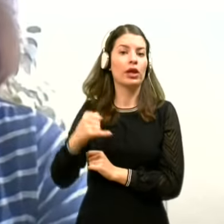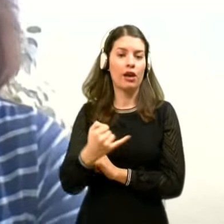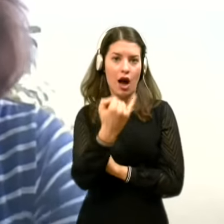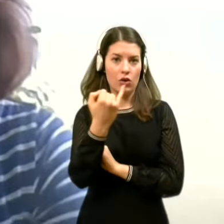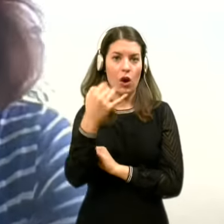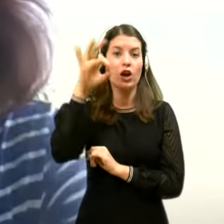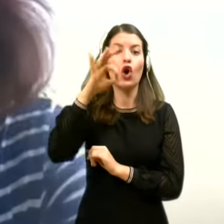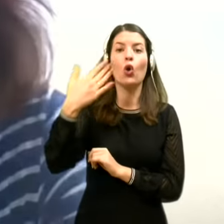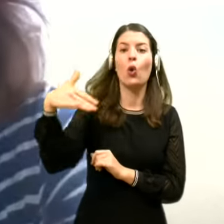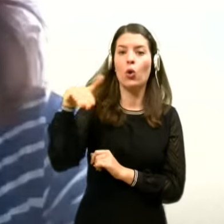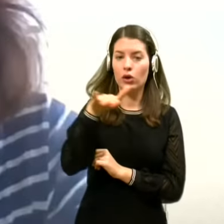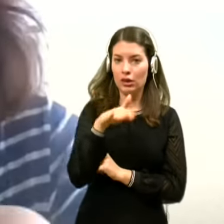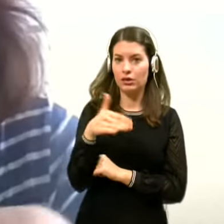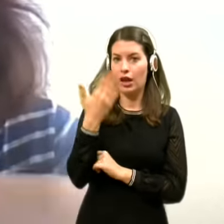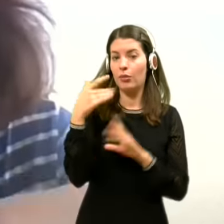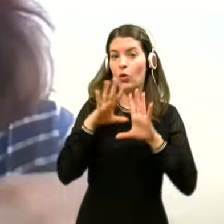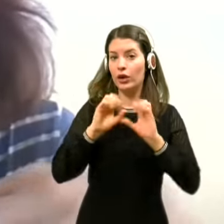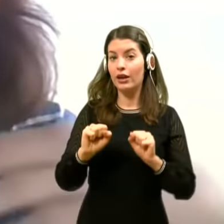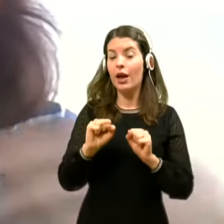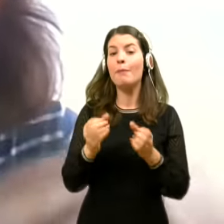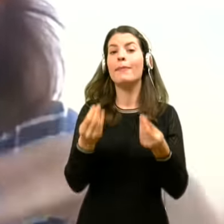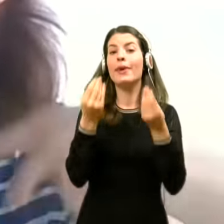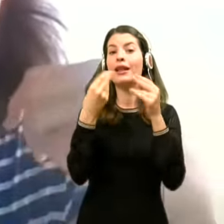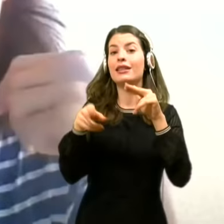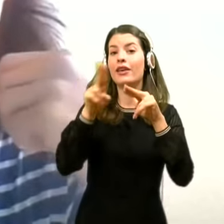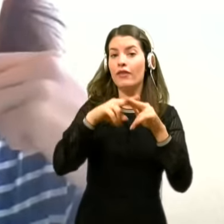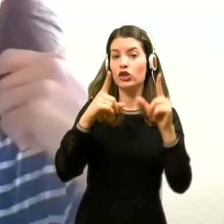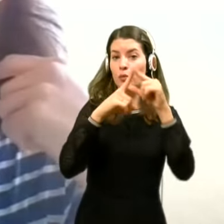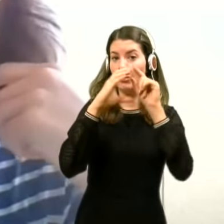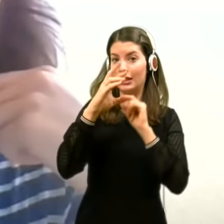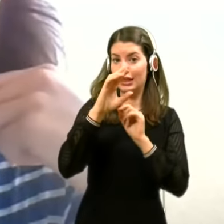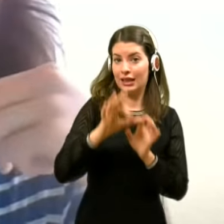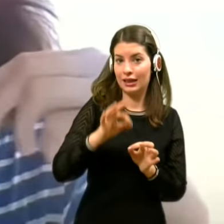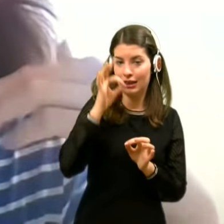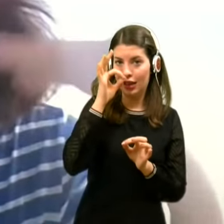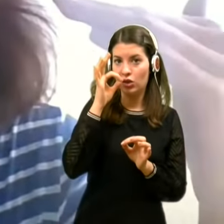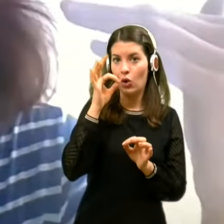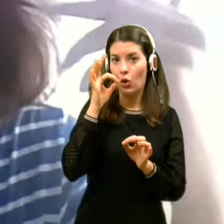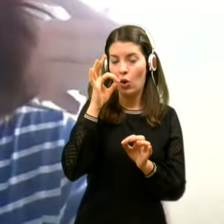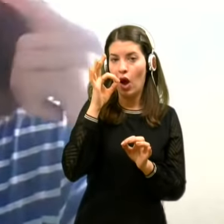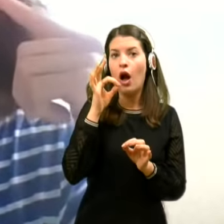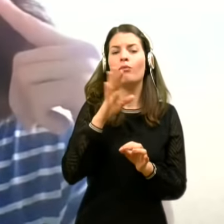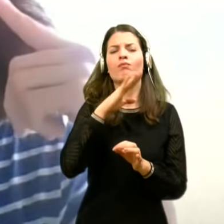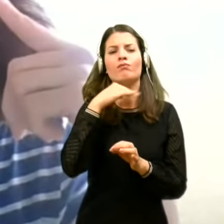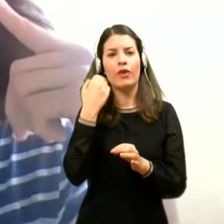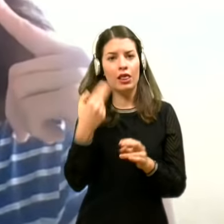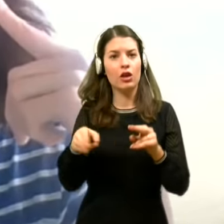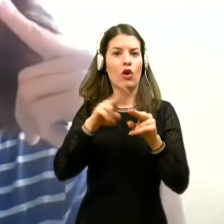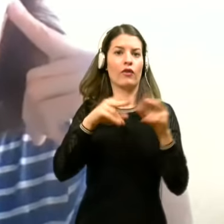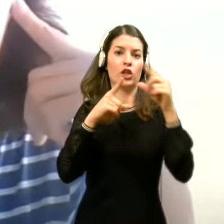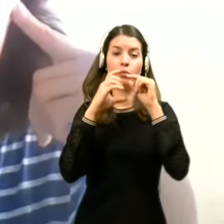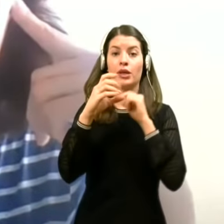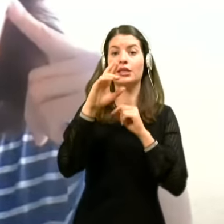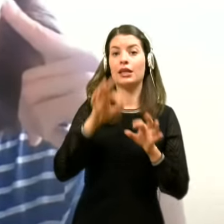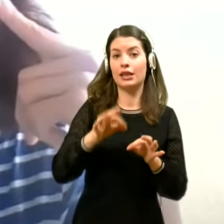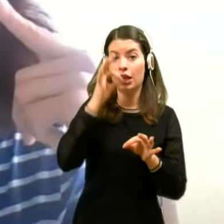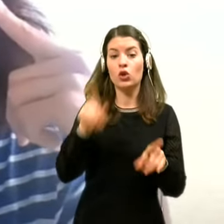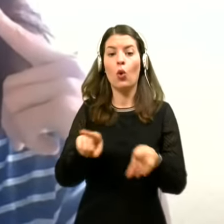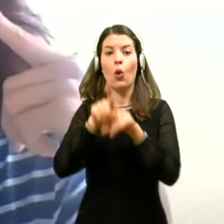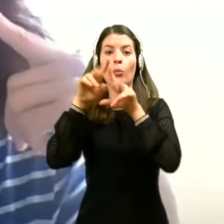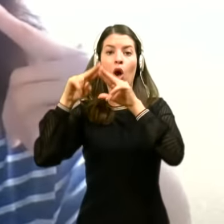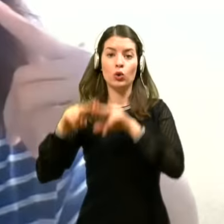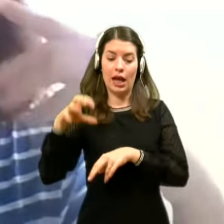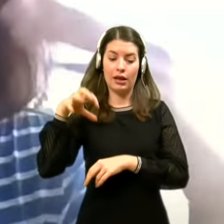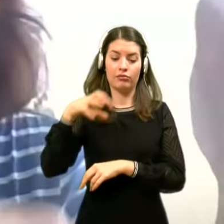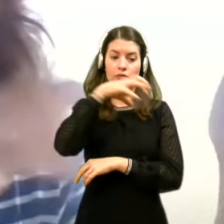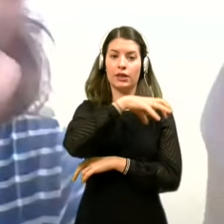v Goriške regijo upravljeno bistveno več PCR testov, v tem občutno več PCR testov, kot pa v drugih regijah v